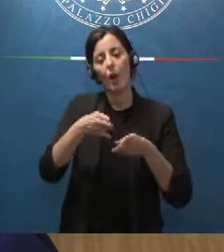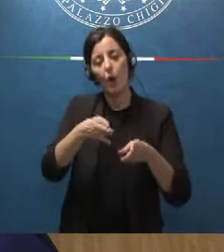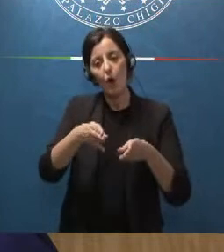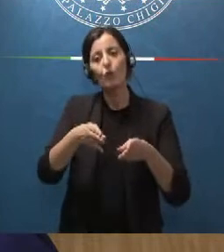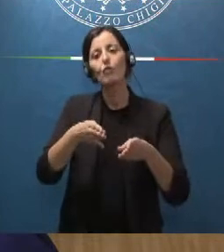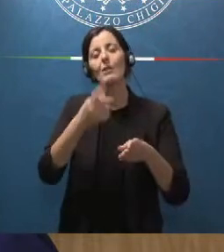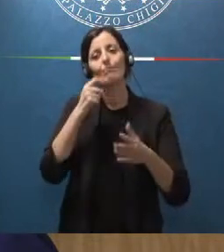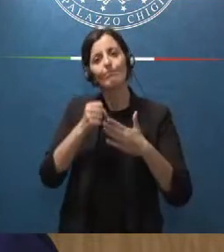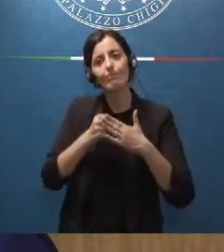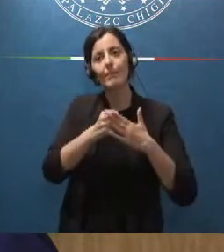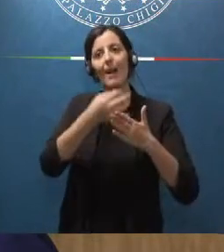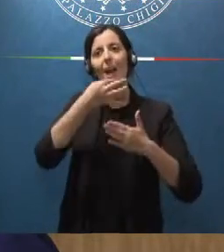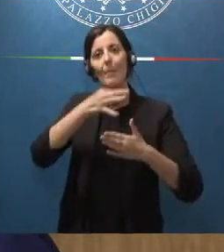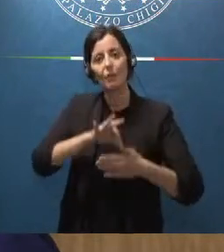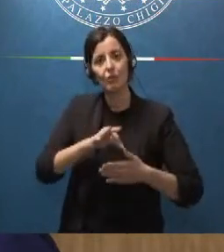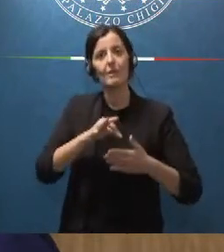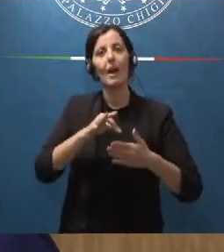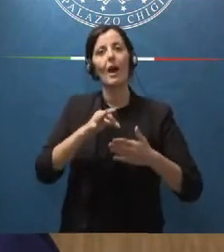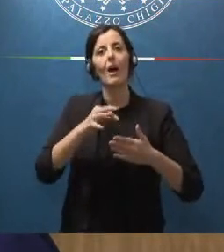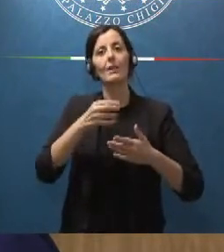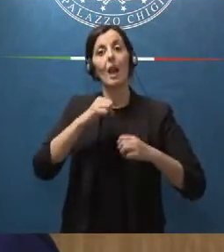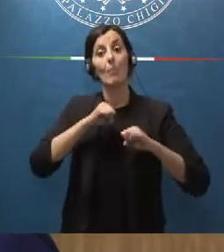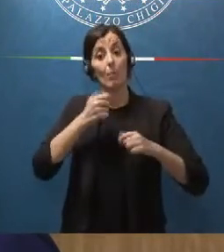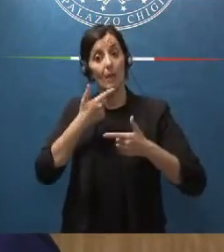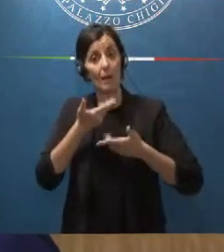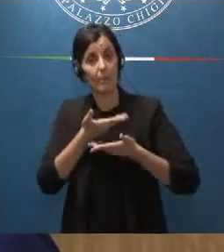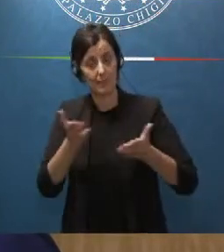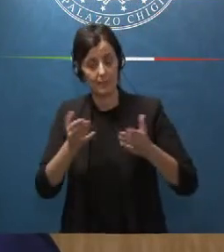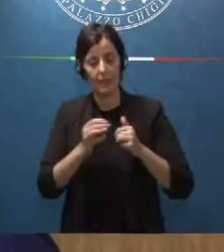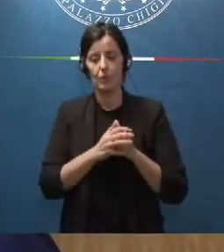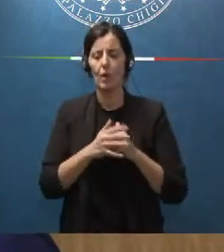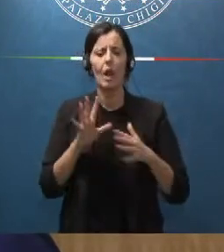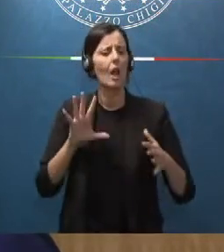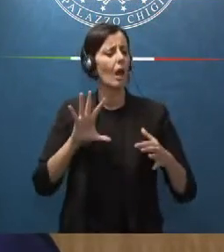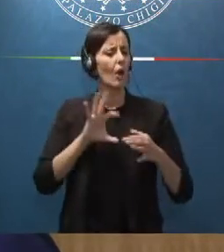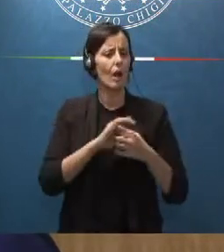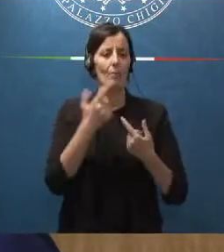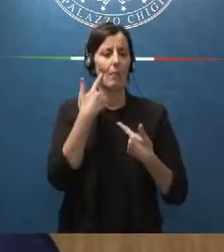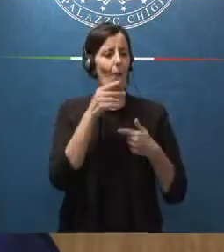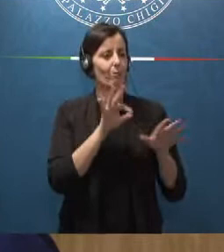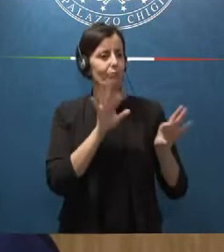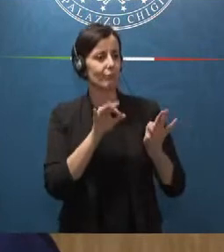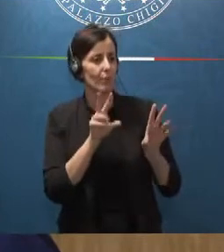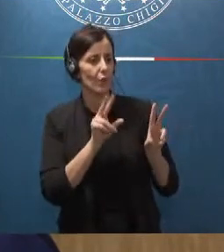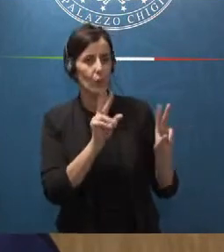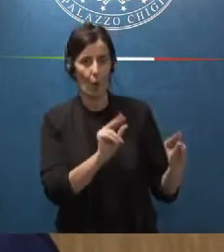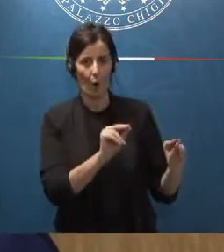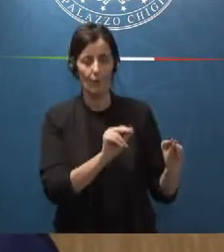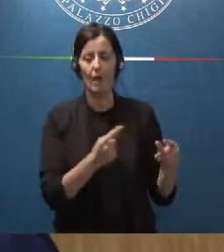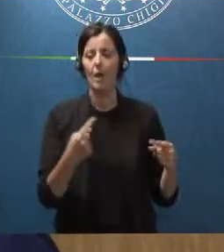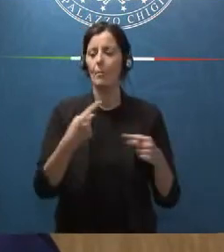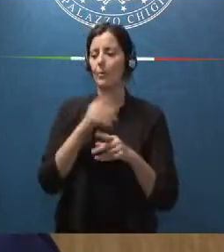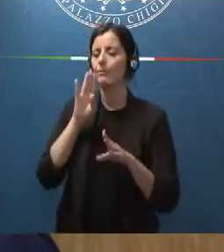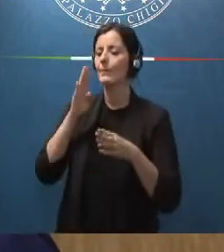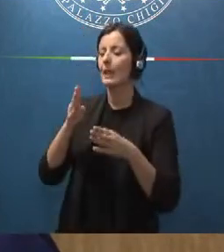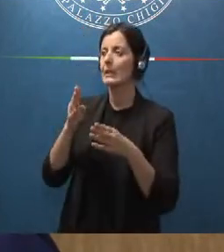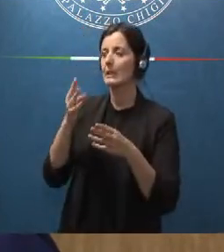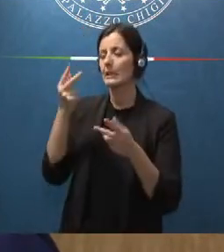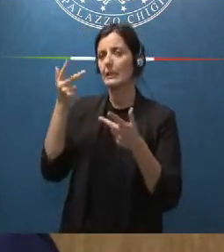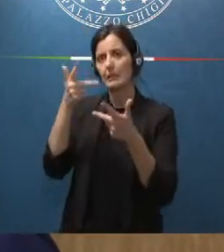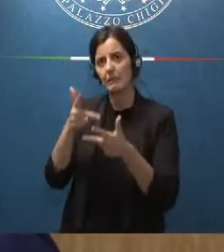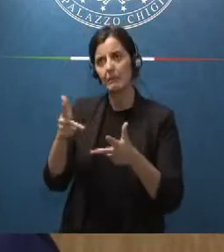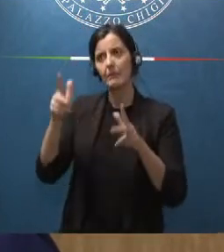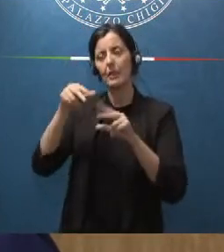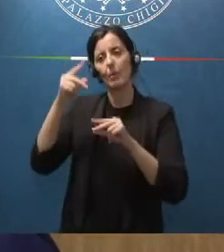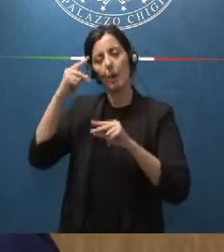amministrativa della pubblica amministrazione sia sul versante dell'inserimento di nuove risorse sia sul versante del ripensamento